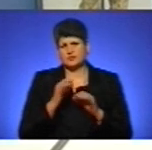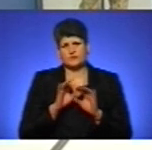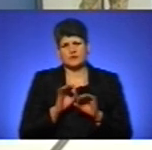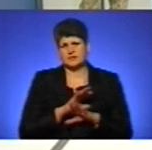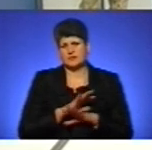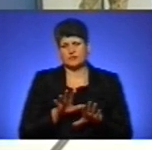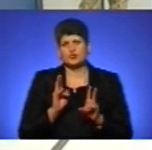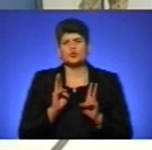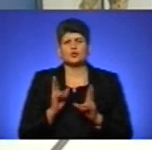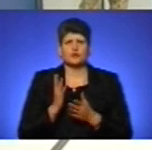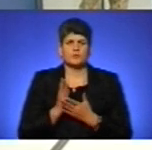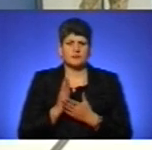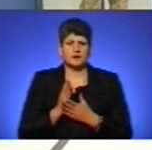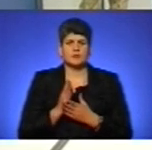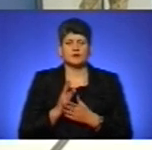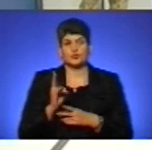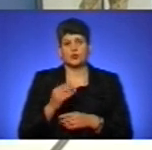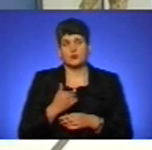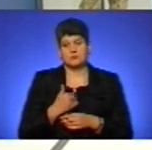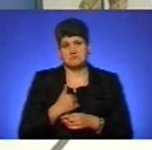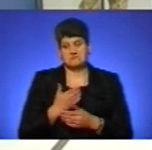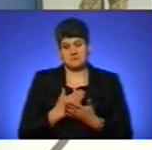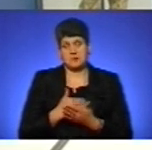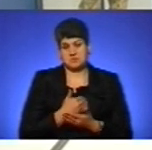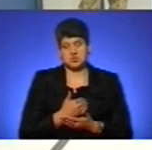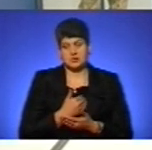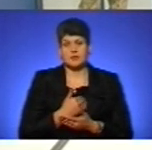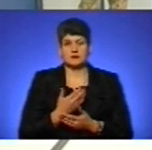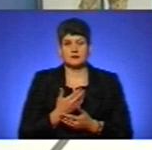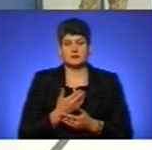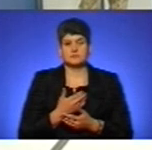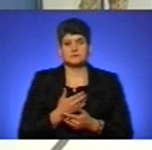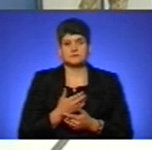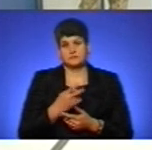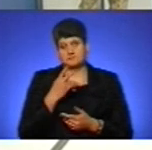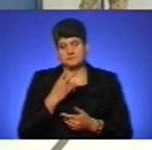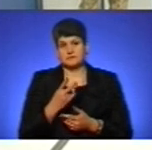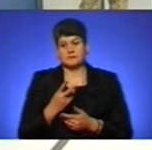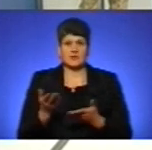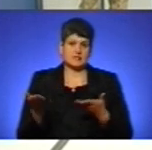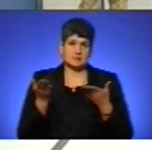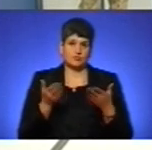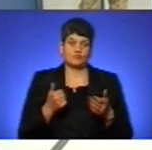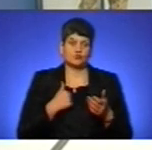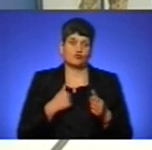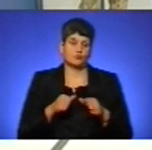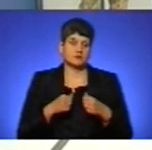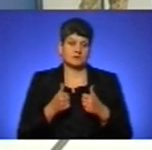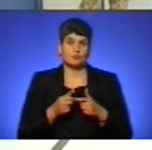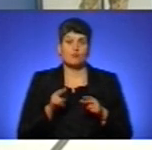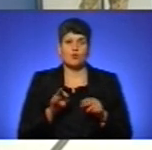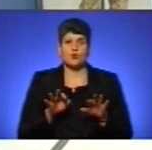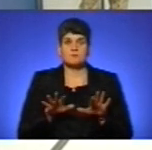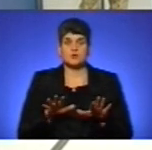хто має зголоситися, має бажання, розглядається такий варіант, запрошуємо до військових комісаріатів по місці